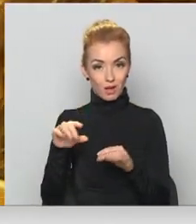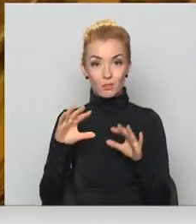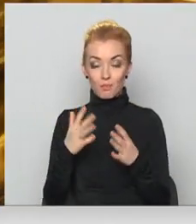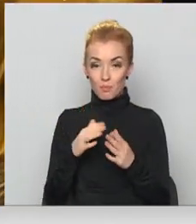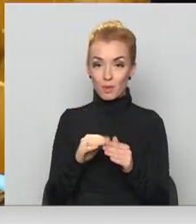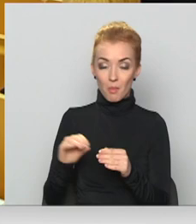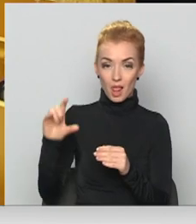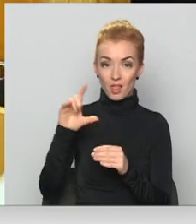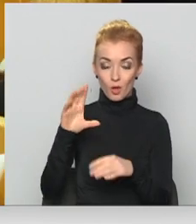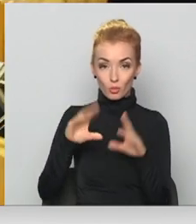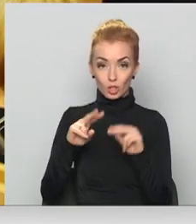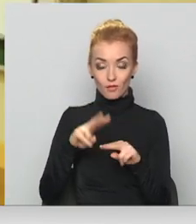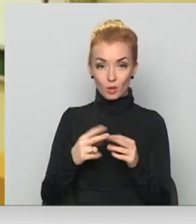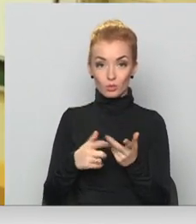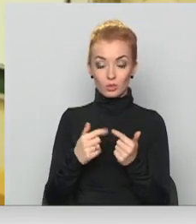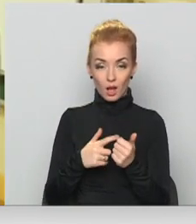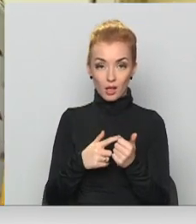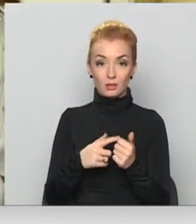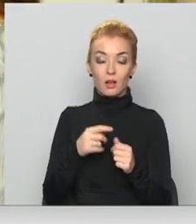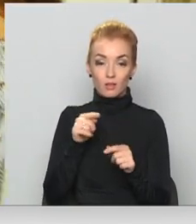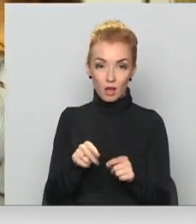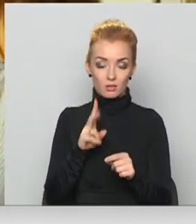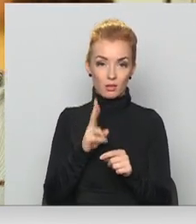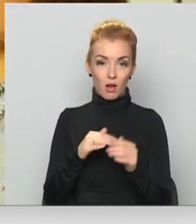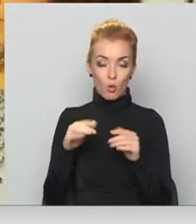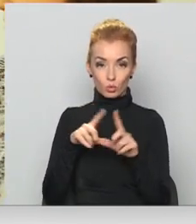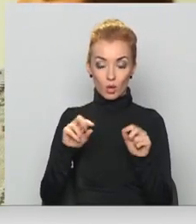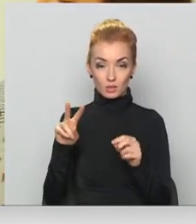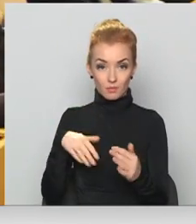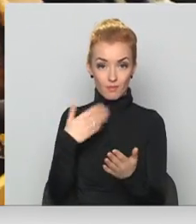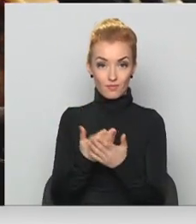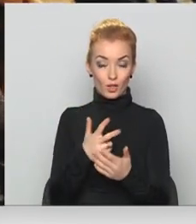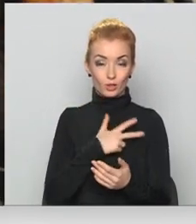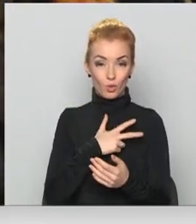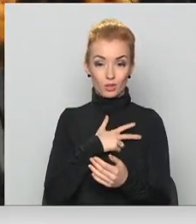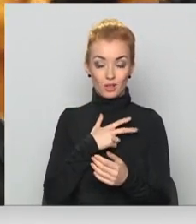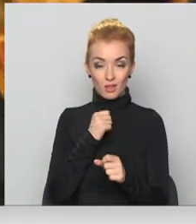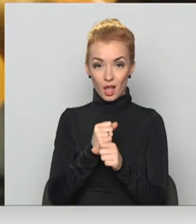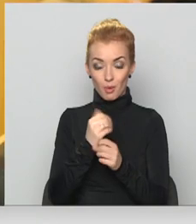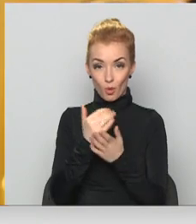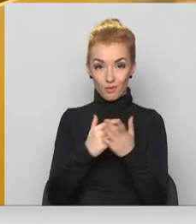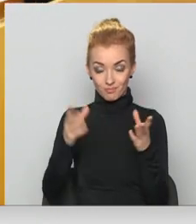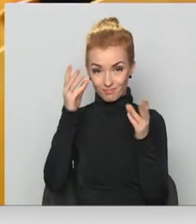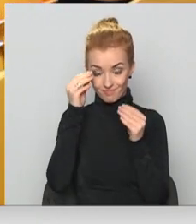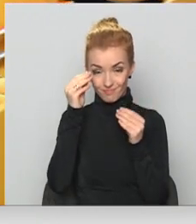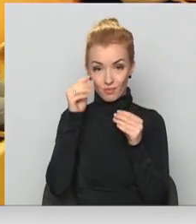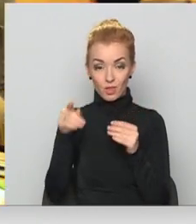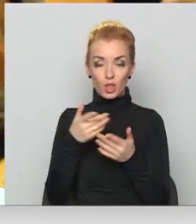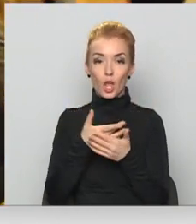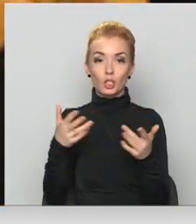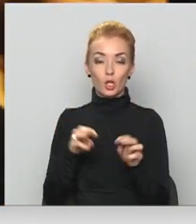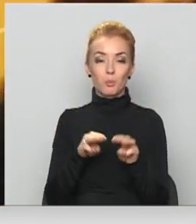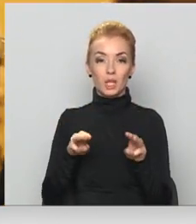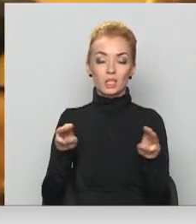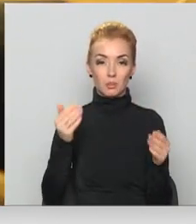palielināt budžeta vietu skaitu kavē tas, ka augstskolas, kas piedāvā apgūt sociālā darba programmas, ir dažādu ministriju